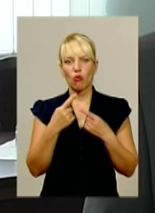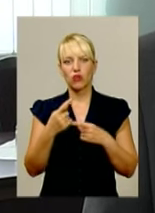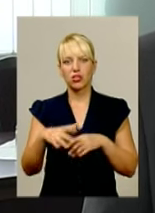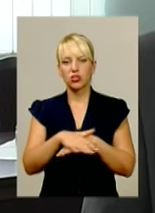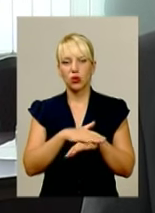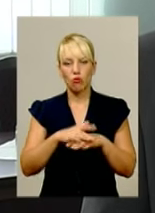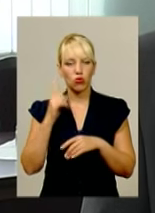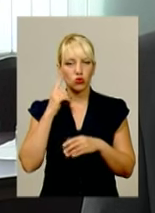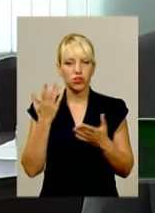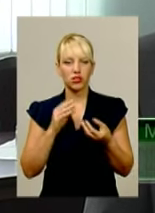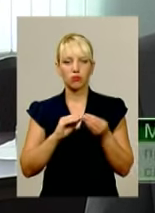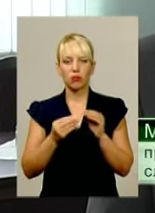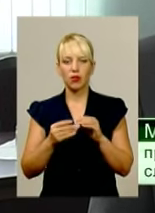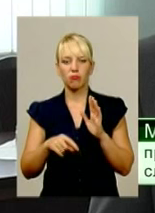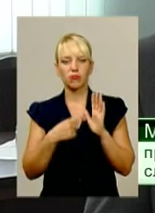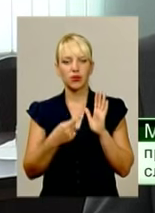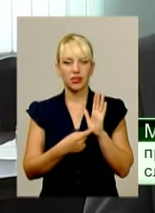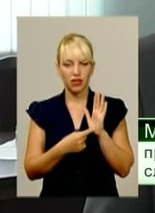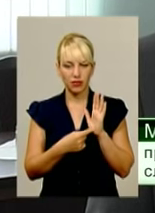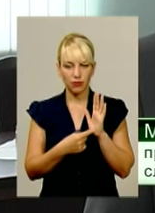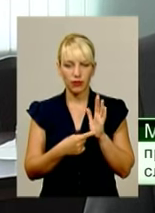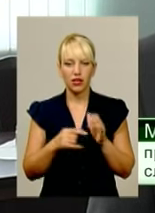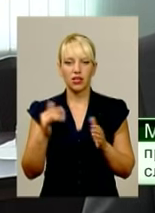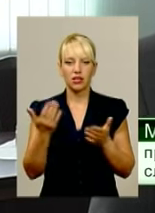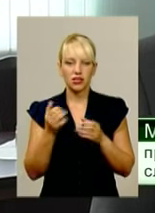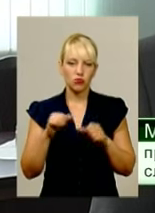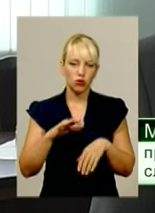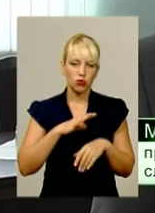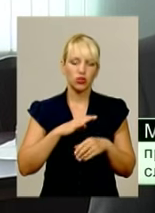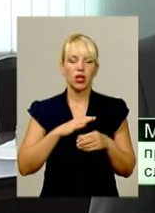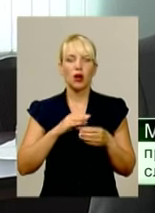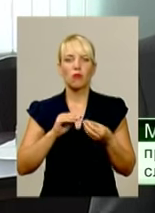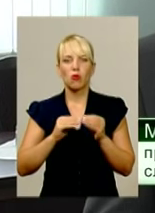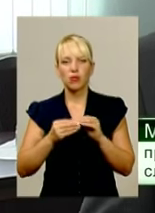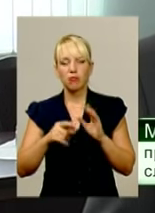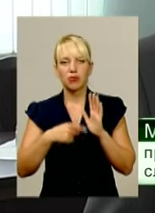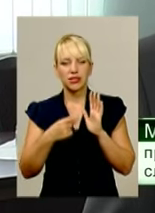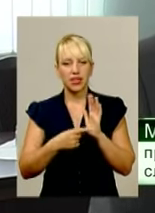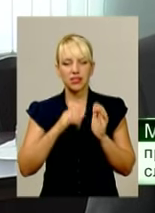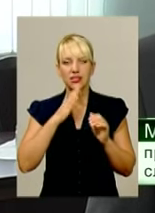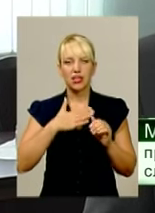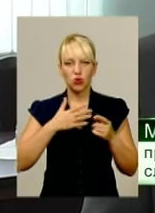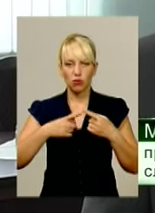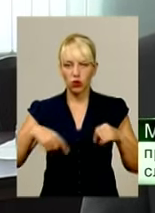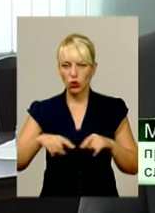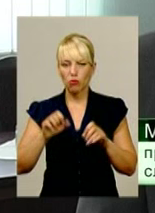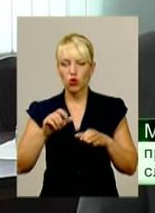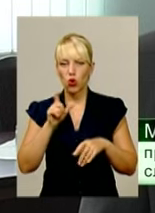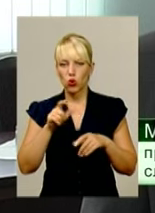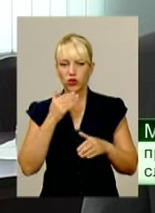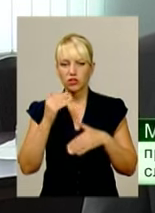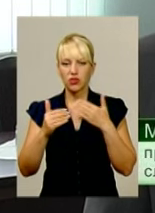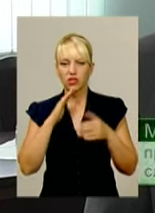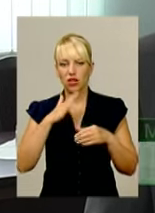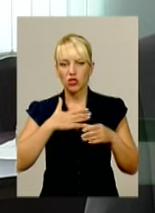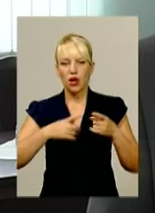почути якісь проблемні питання, можливо, якісь проблемні питання до нашого підрозділу, можливо, люди зверталися до нашого підрозділу раніше